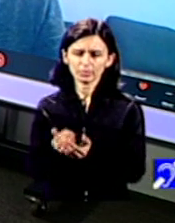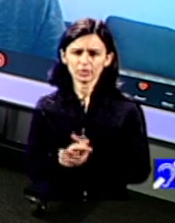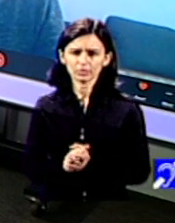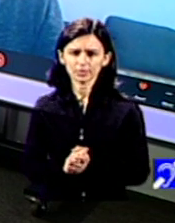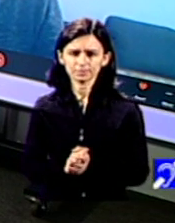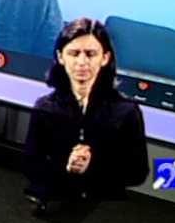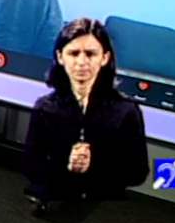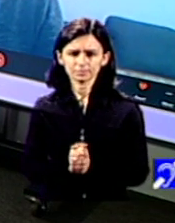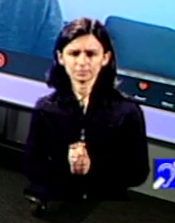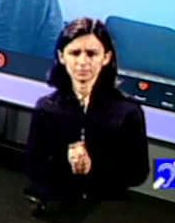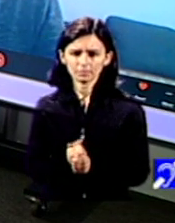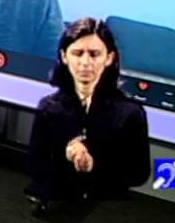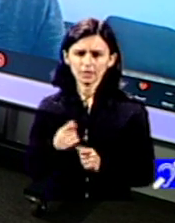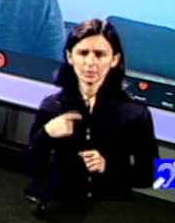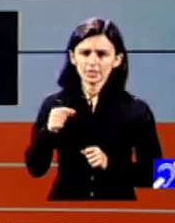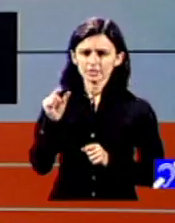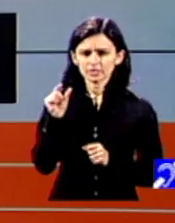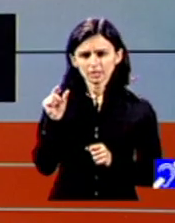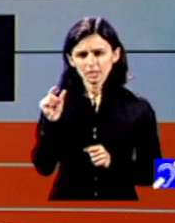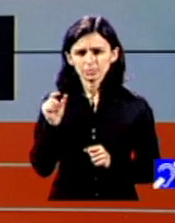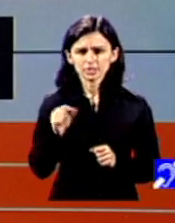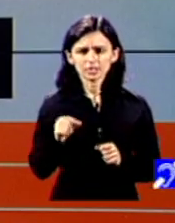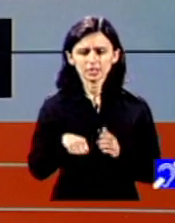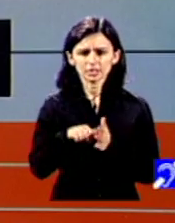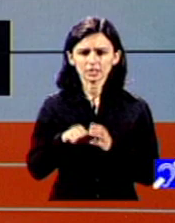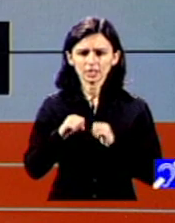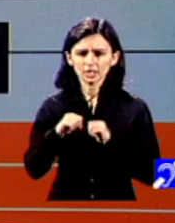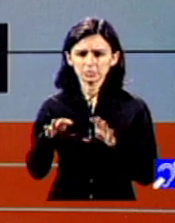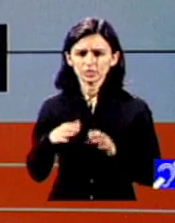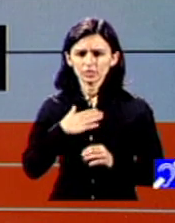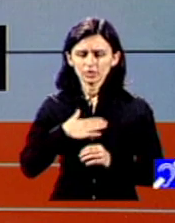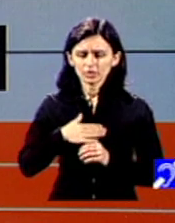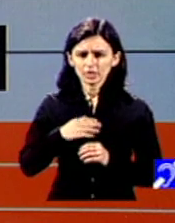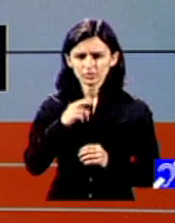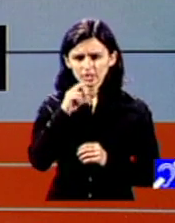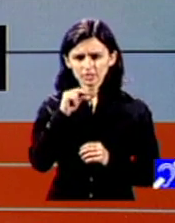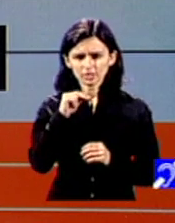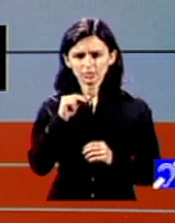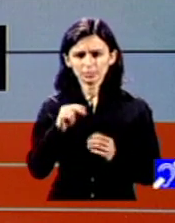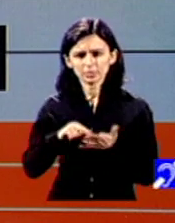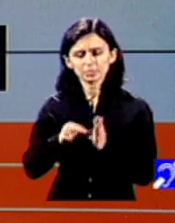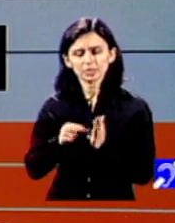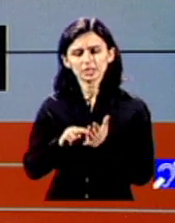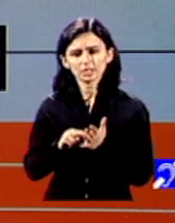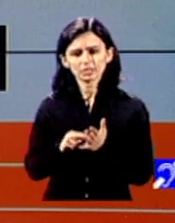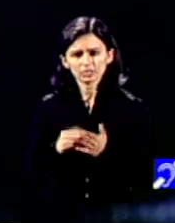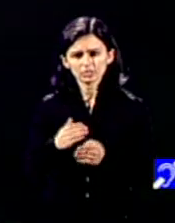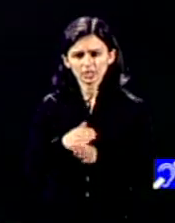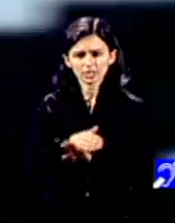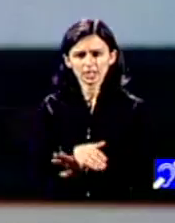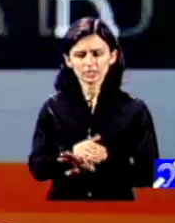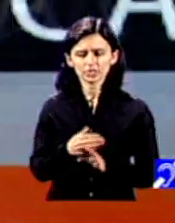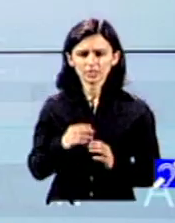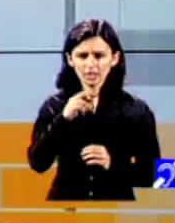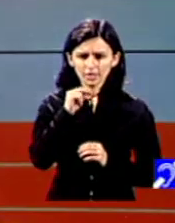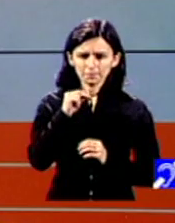câteva minute din emisiunea de astăzi și neapărat am vrut să dedic aceste minute tehnologiilor de acces vorbeam